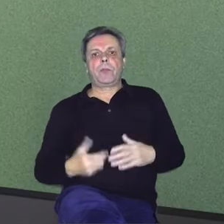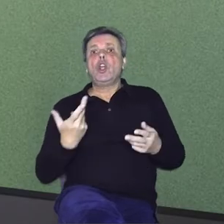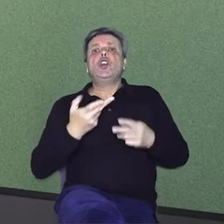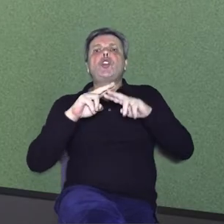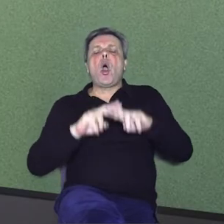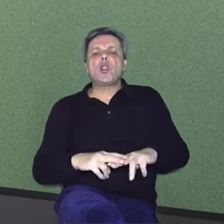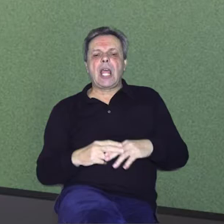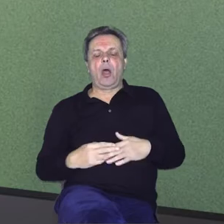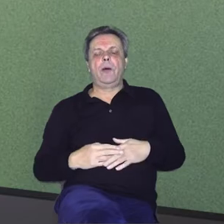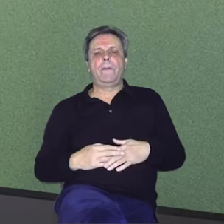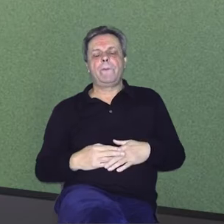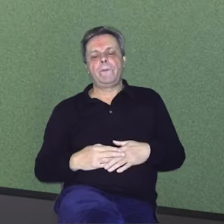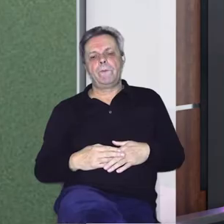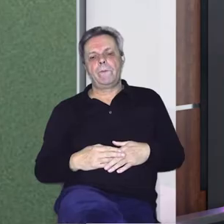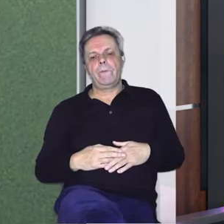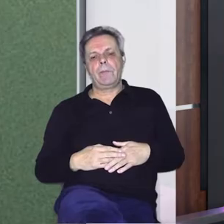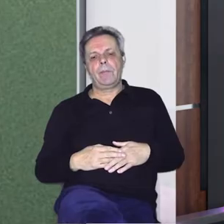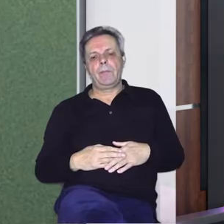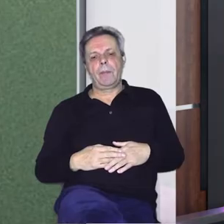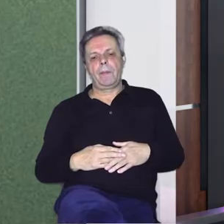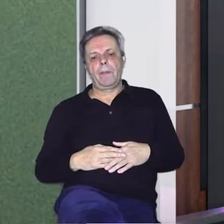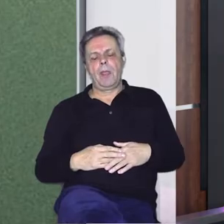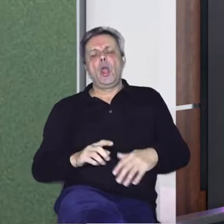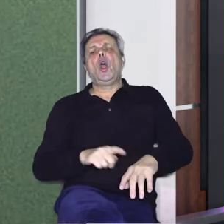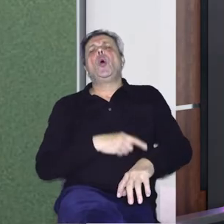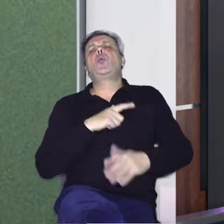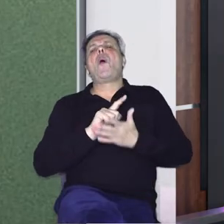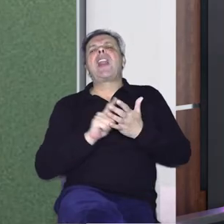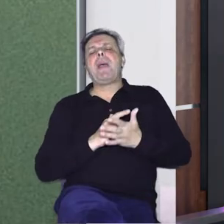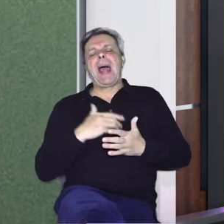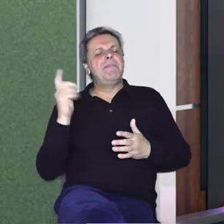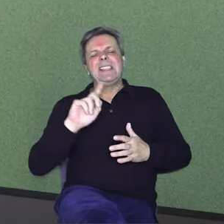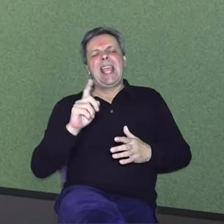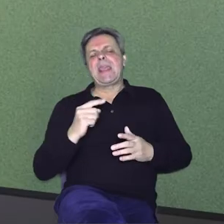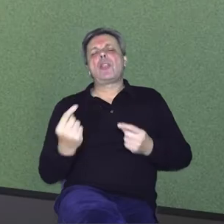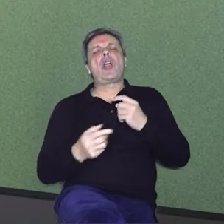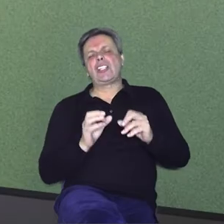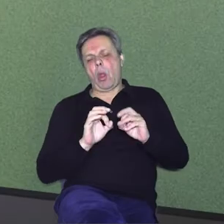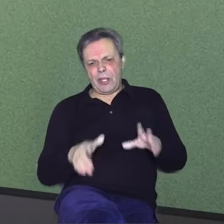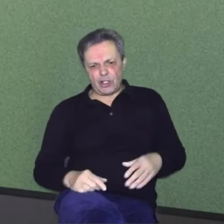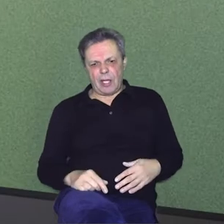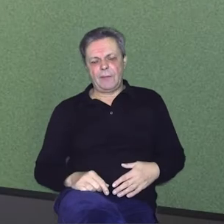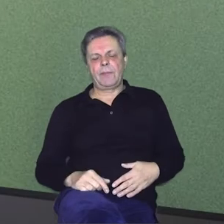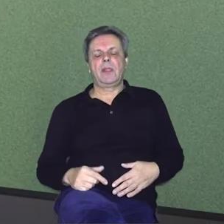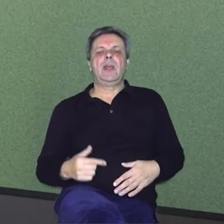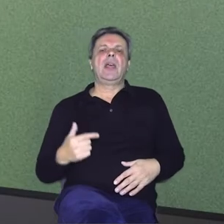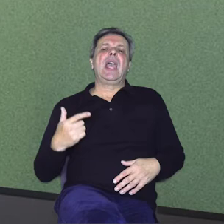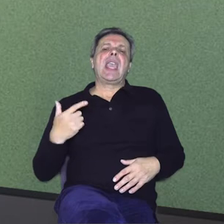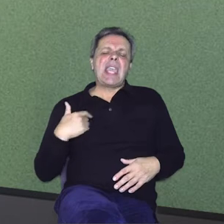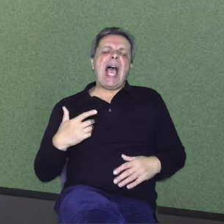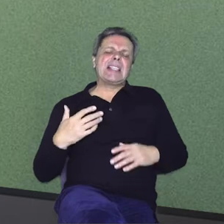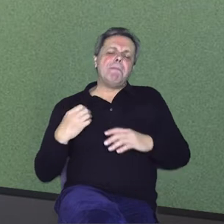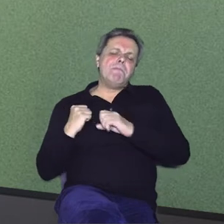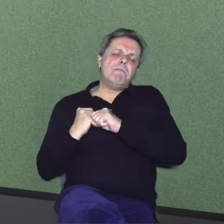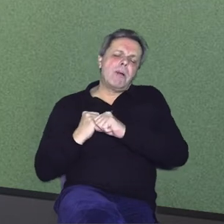tog vašeg radija, tvojim odlaskom? Iza tog radija dugo vremena nije bilo ništa. Znači ti si bio taj koji si ovukao? Da, ja sam to